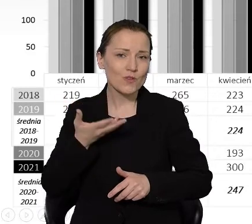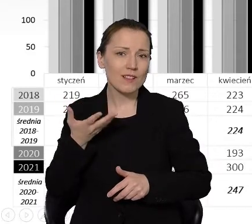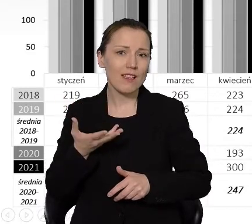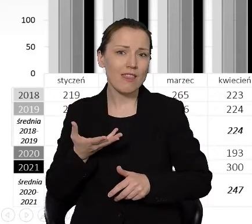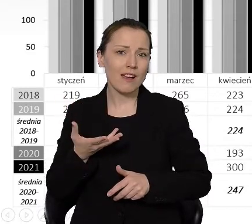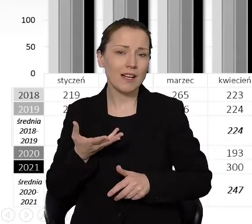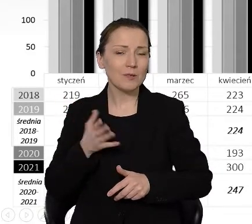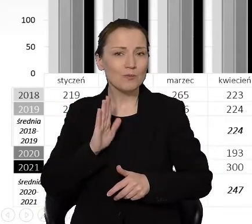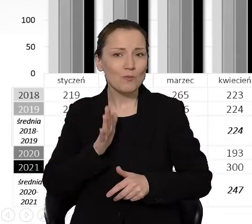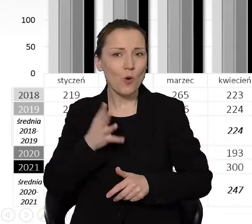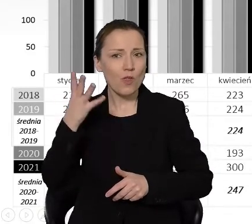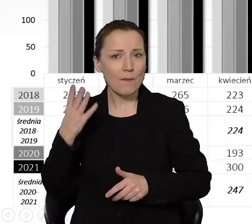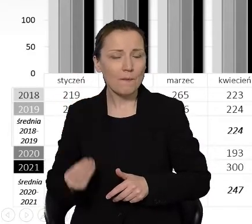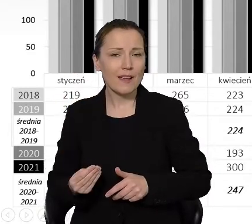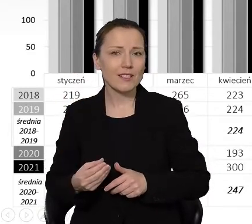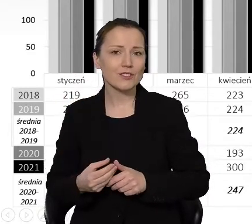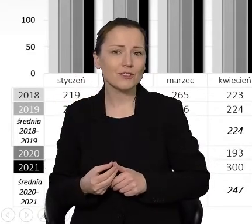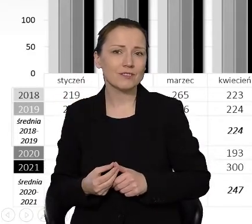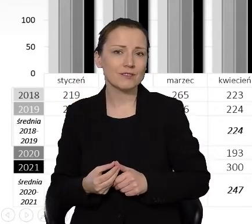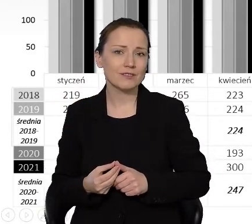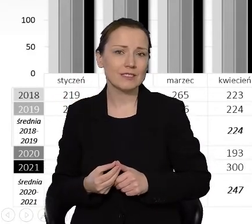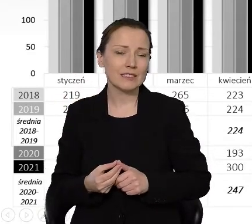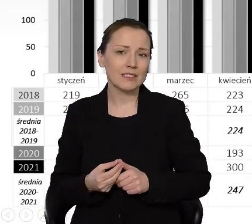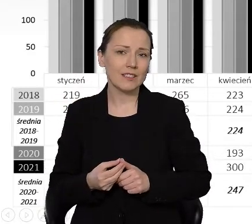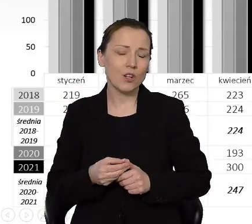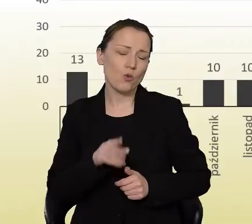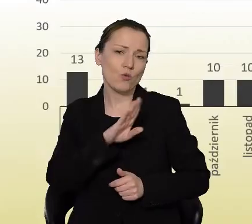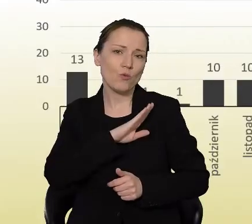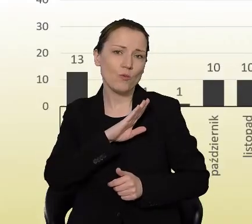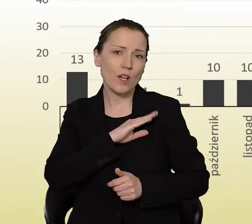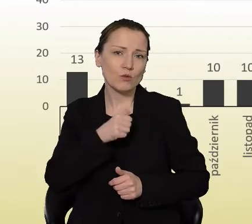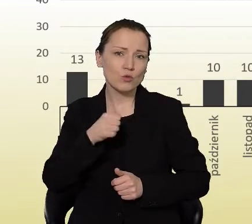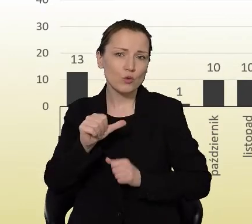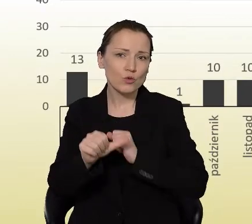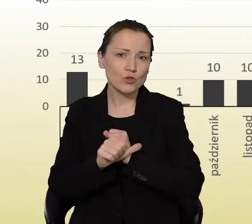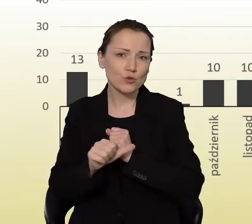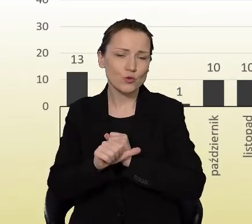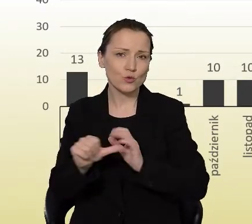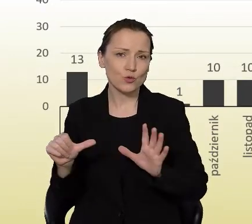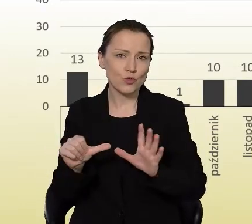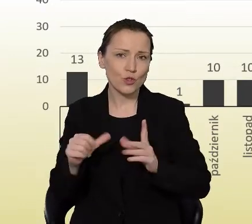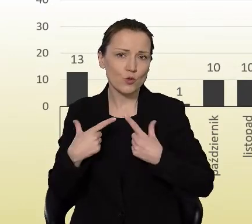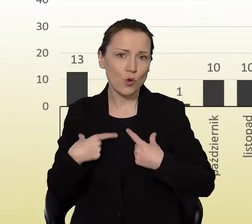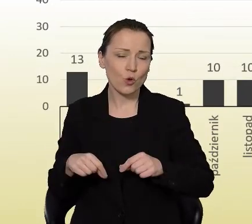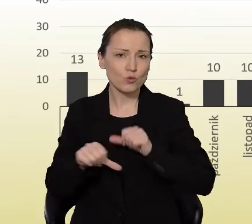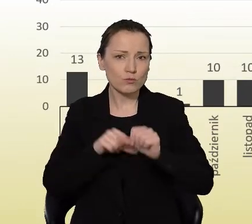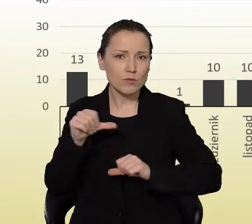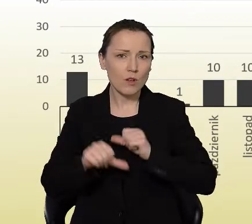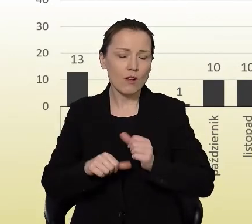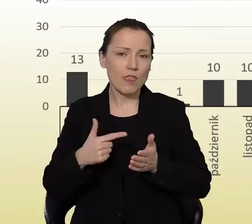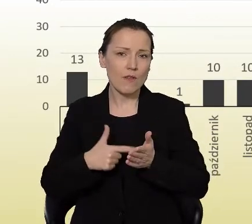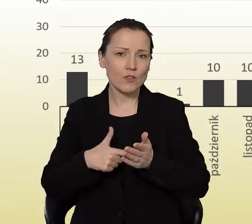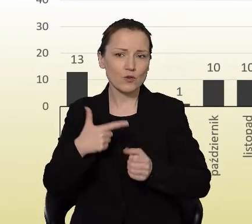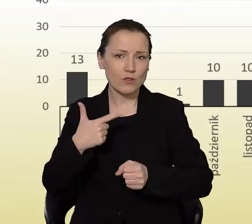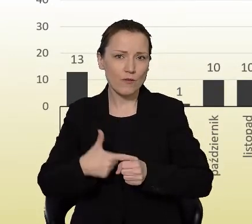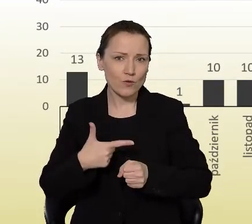jesienna zabrały 166 ludzkich istnień w 2020, a